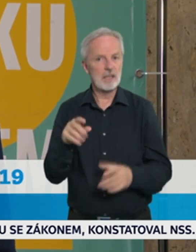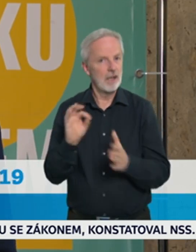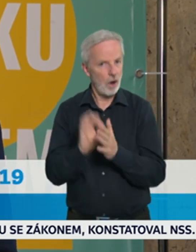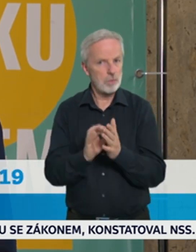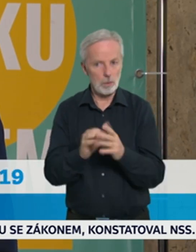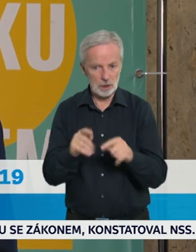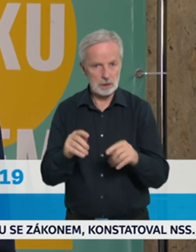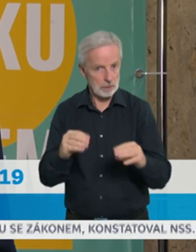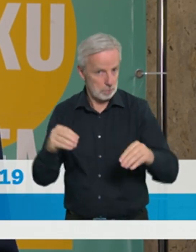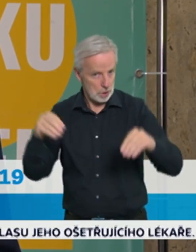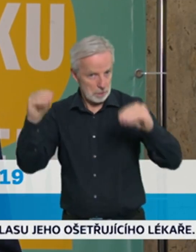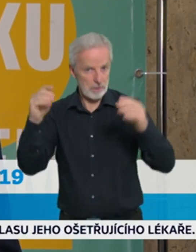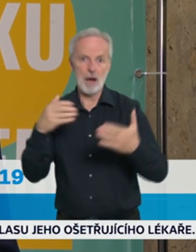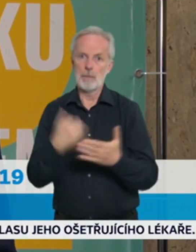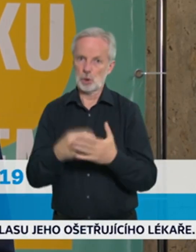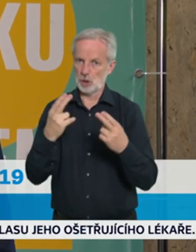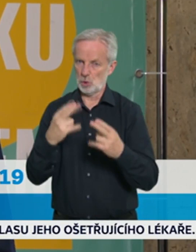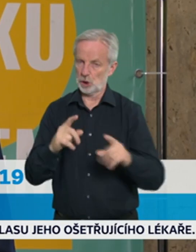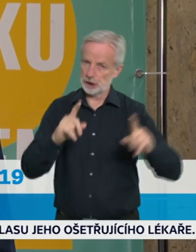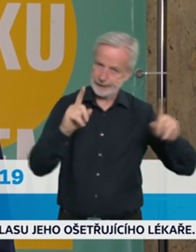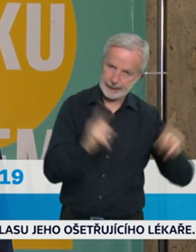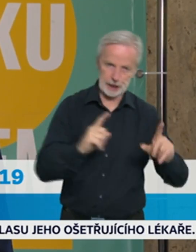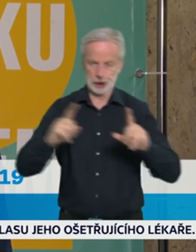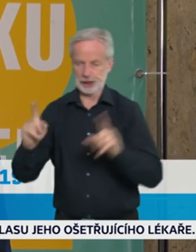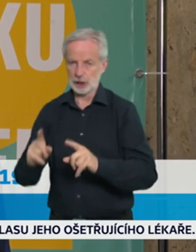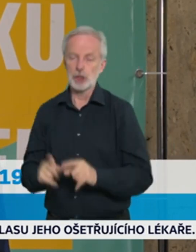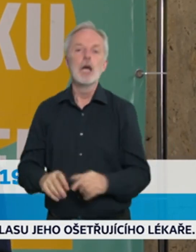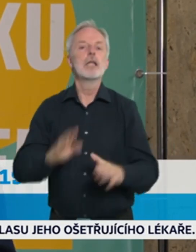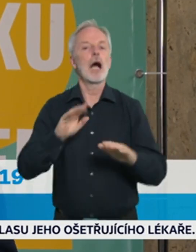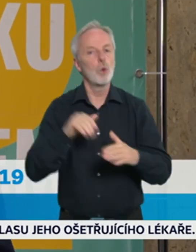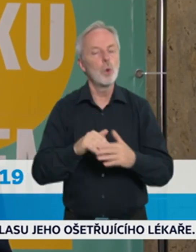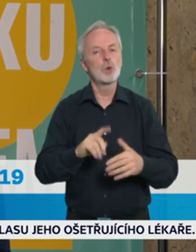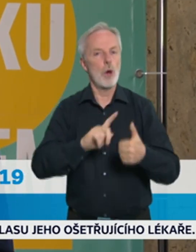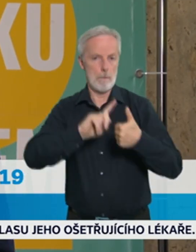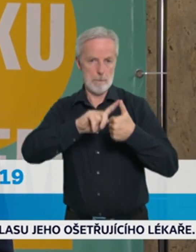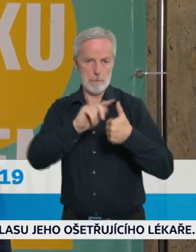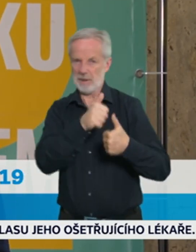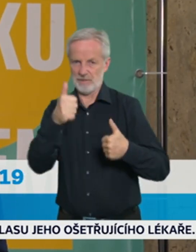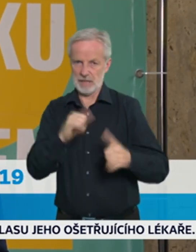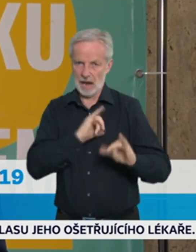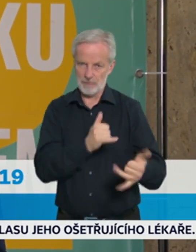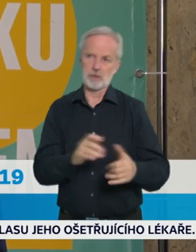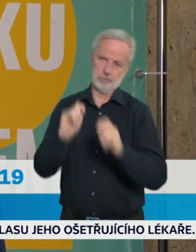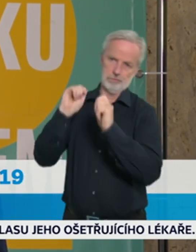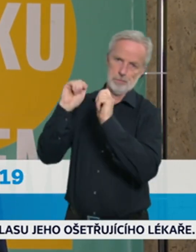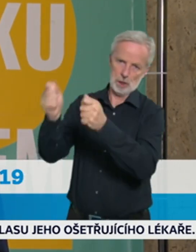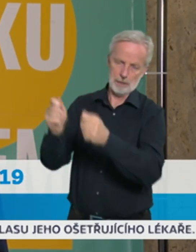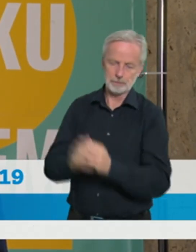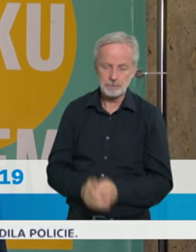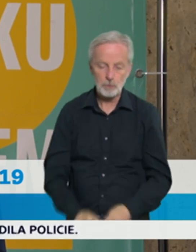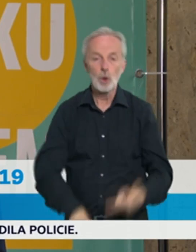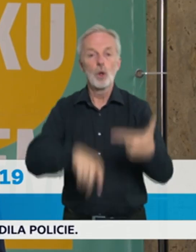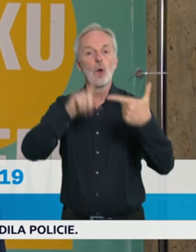první návrh, který budeme chtít předložit. Druhý návrh, chceme opět